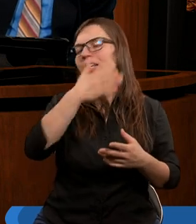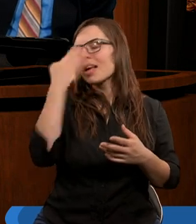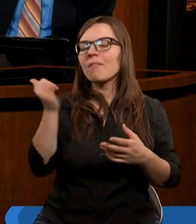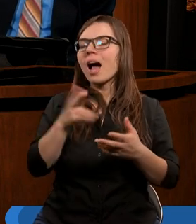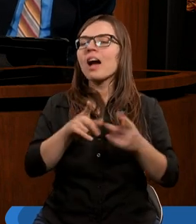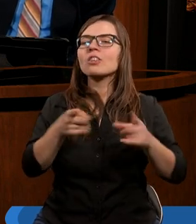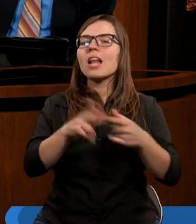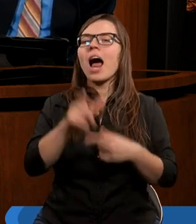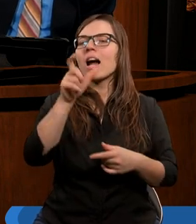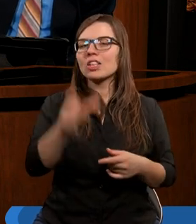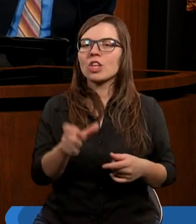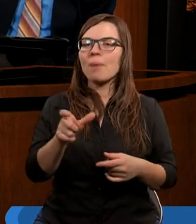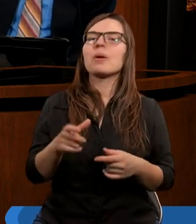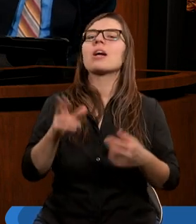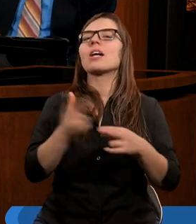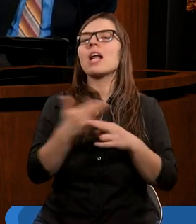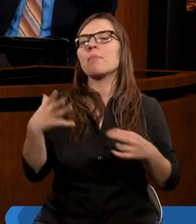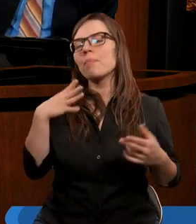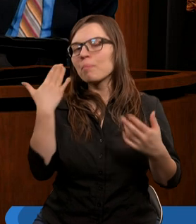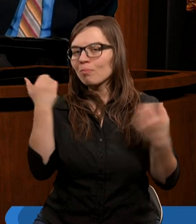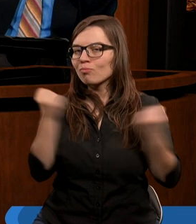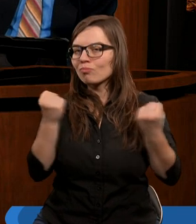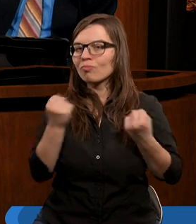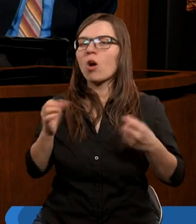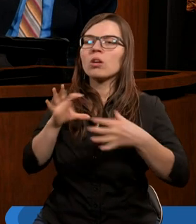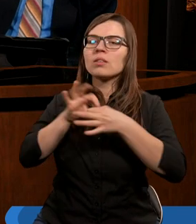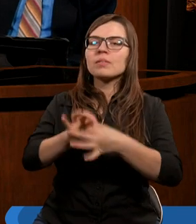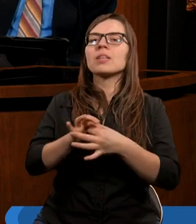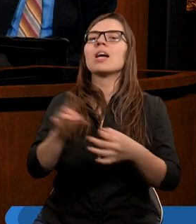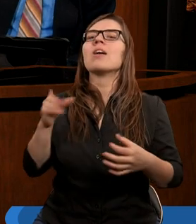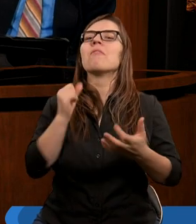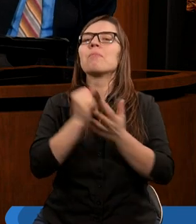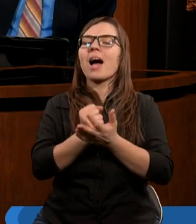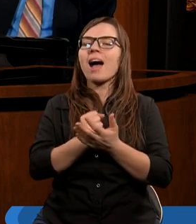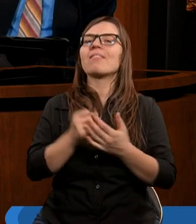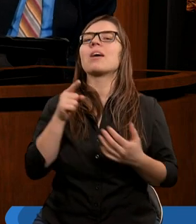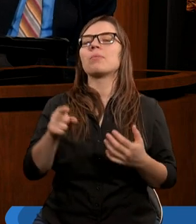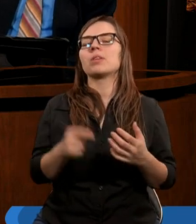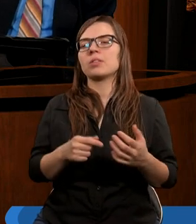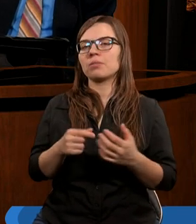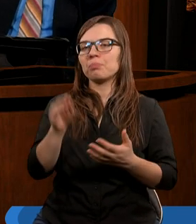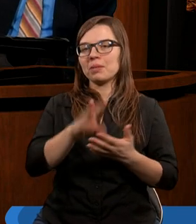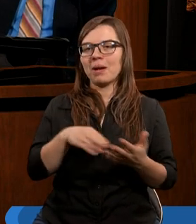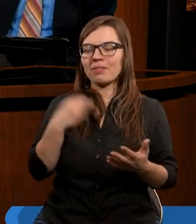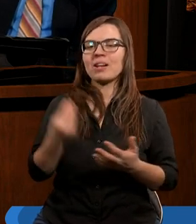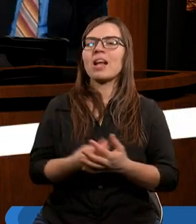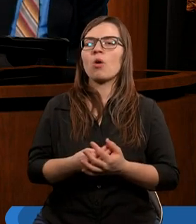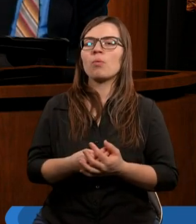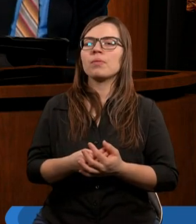wiem, jak działało na Żydów, którzy byli bardzo mocno związani z prawem w sensie takiego trzymania się prawa ścisłego.